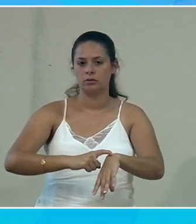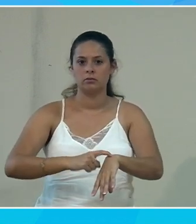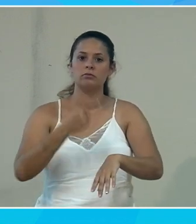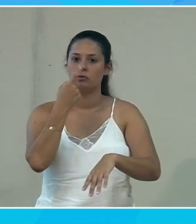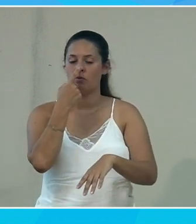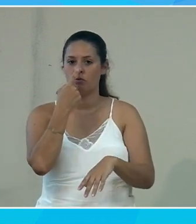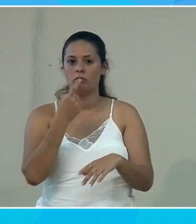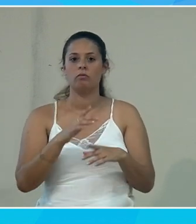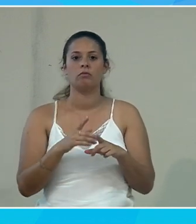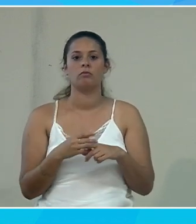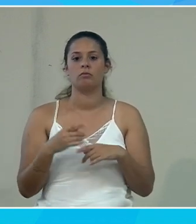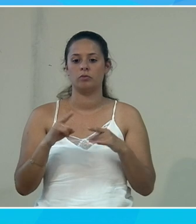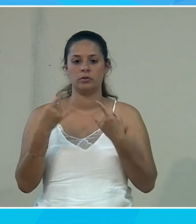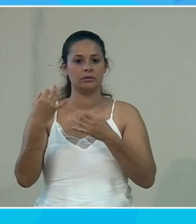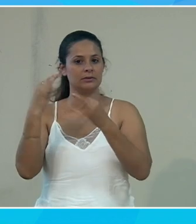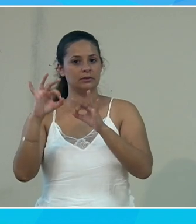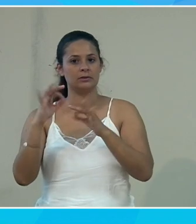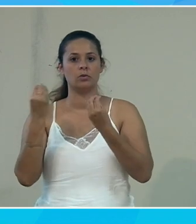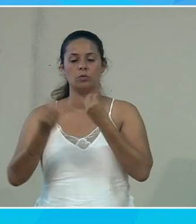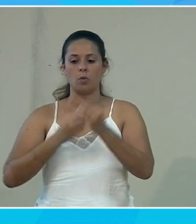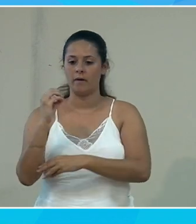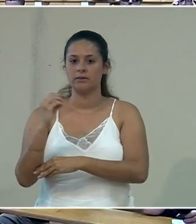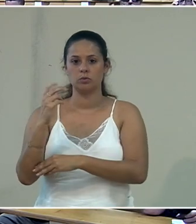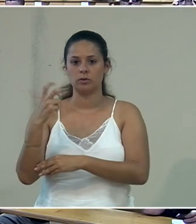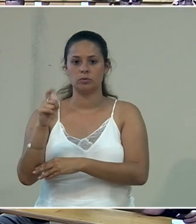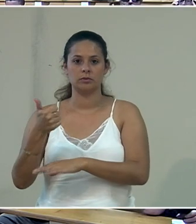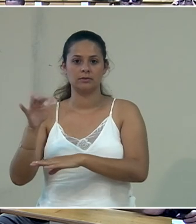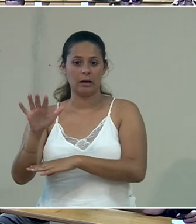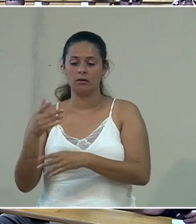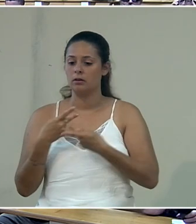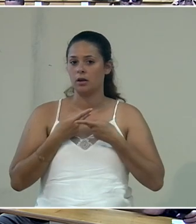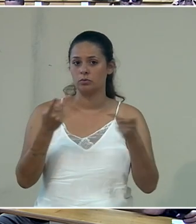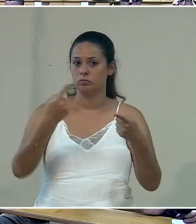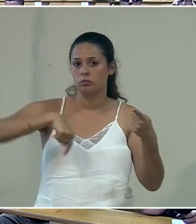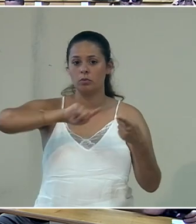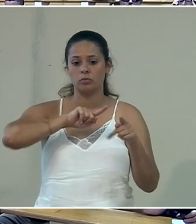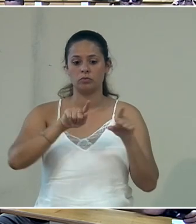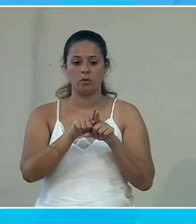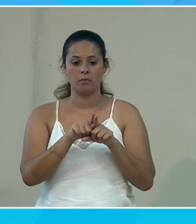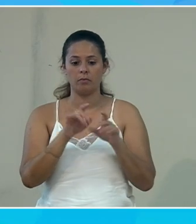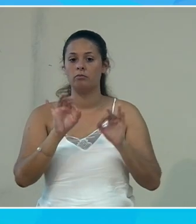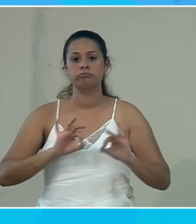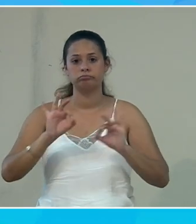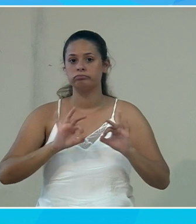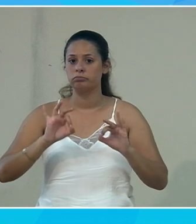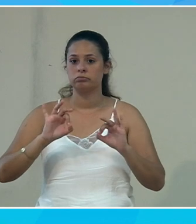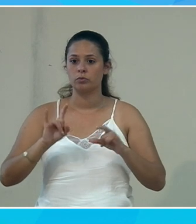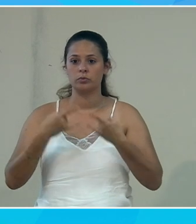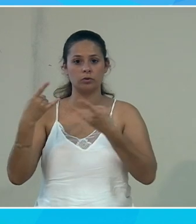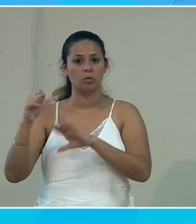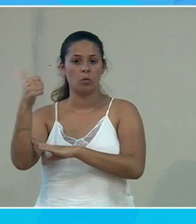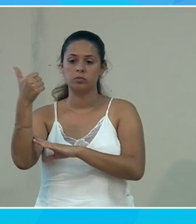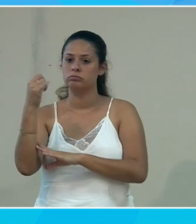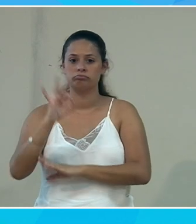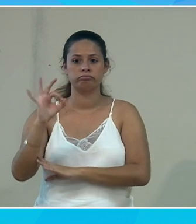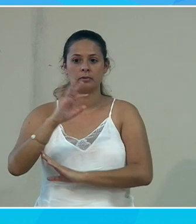Que ça soit Windows 10 ou Office 365, on a annoncé en fait à tout le monde qu'on ne ferait jamais de Windows 11 et qu'on n'aurait pas d'autre version